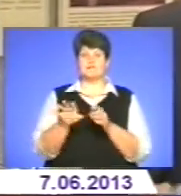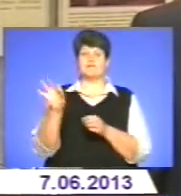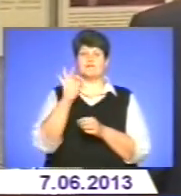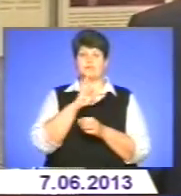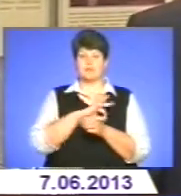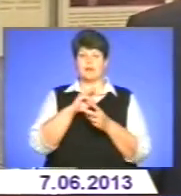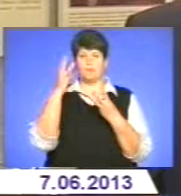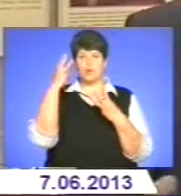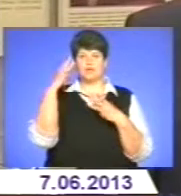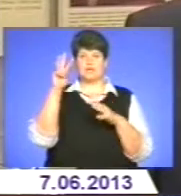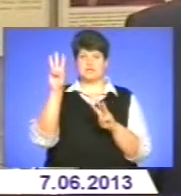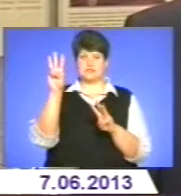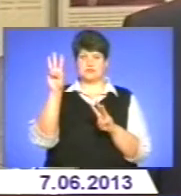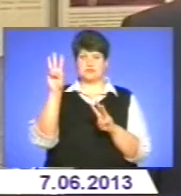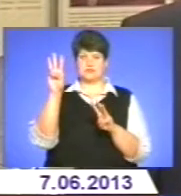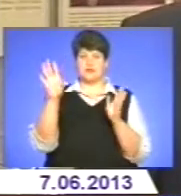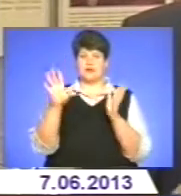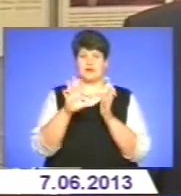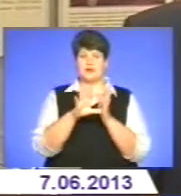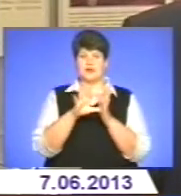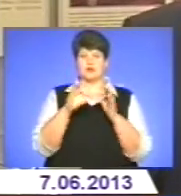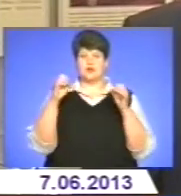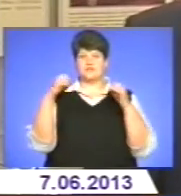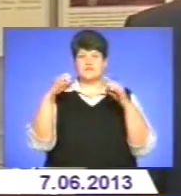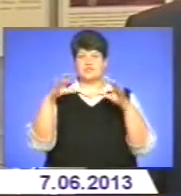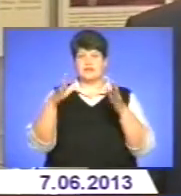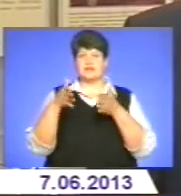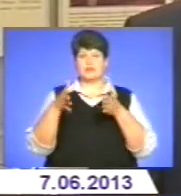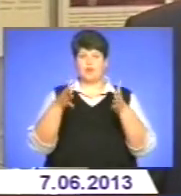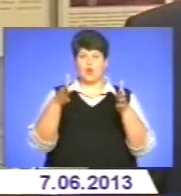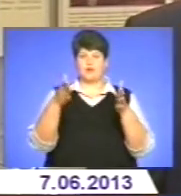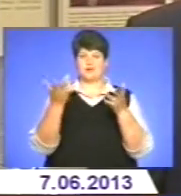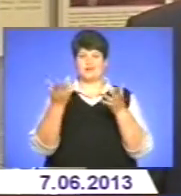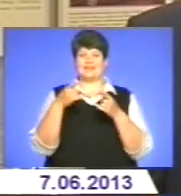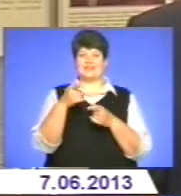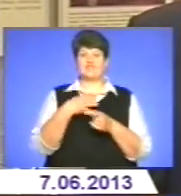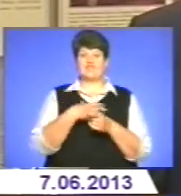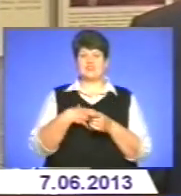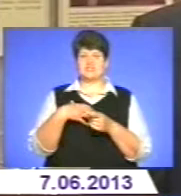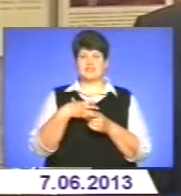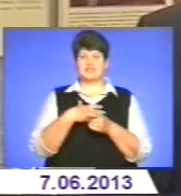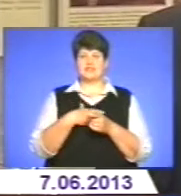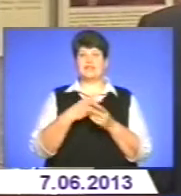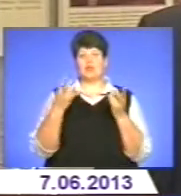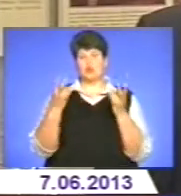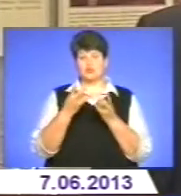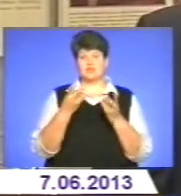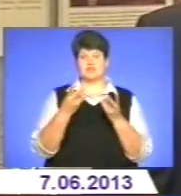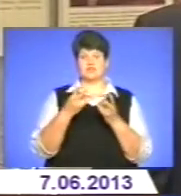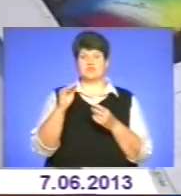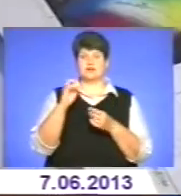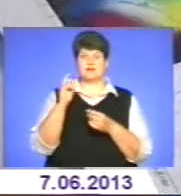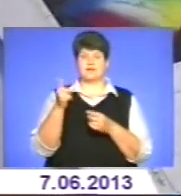модернізацію електроосвіщення, на дороги, на криші, тобто на ті важні аспекти, які потрібні в жилищно-комунальному